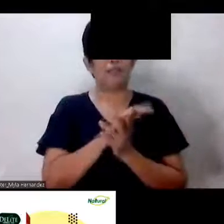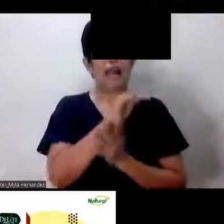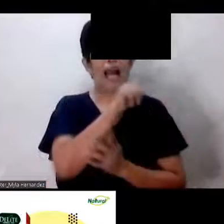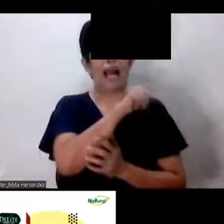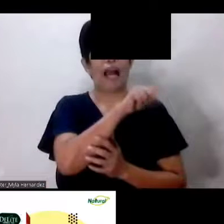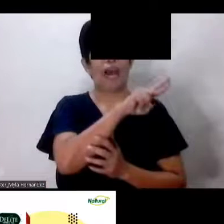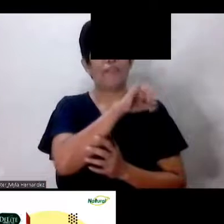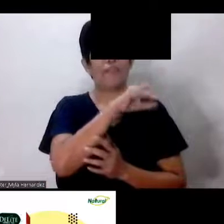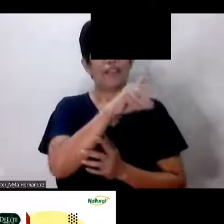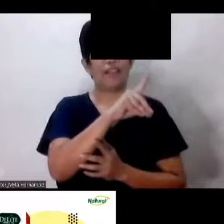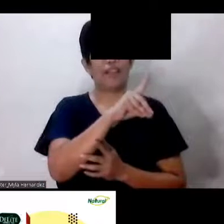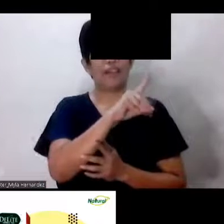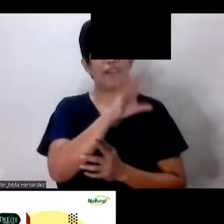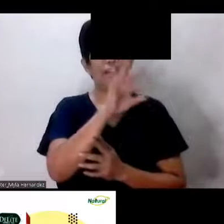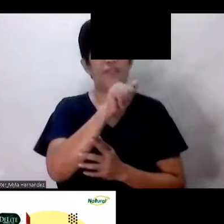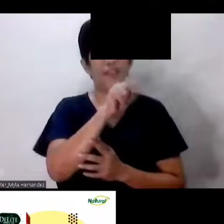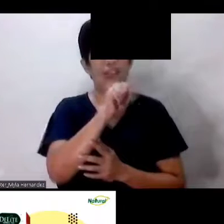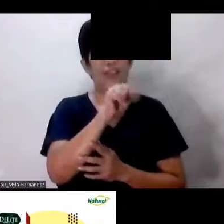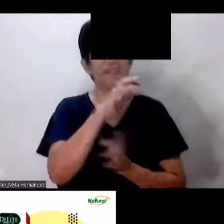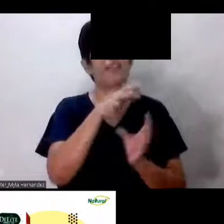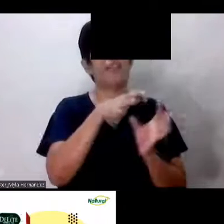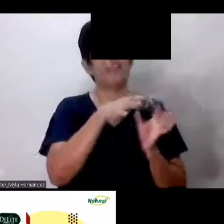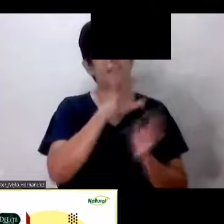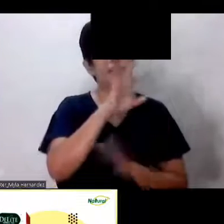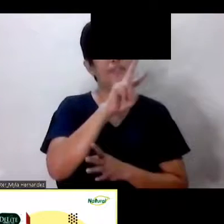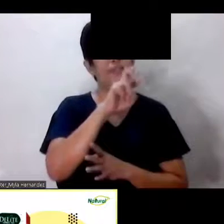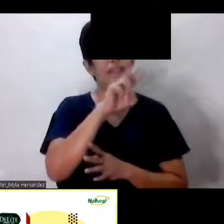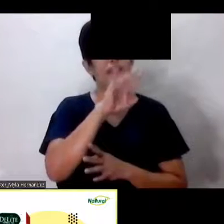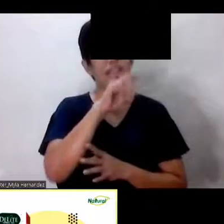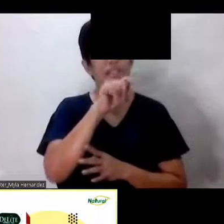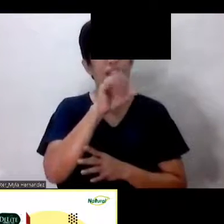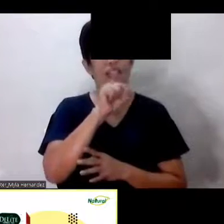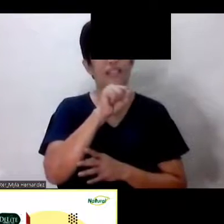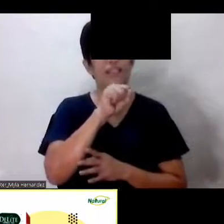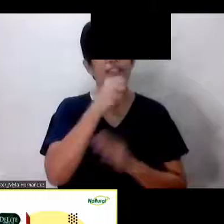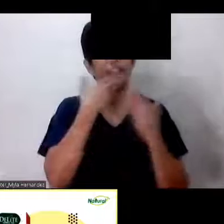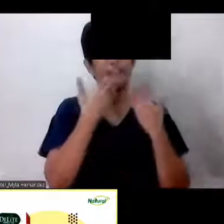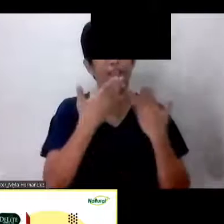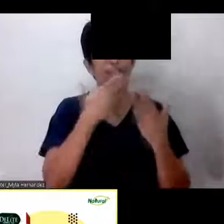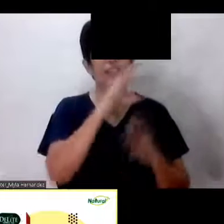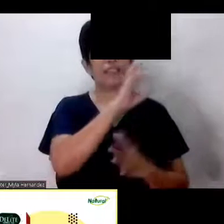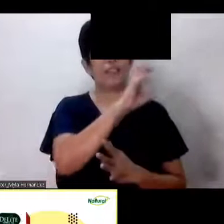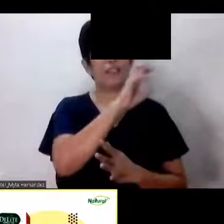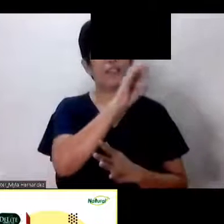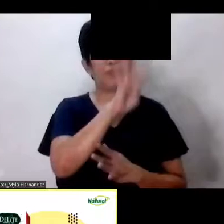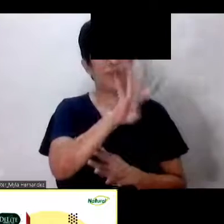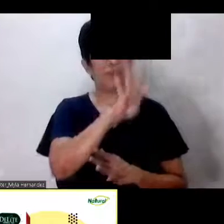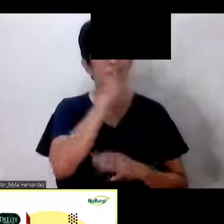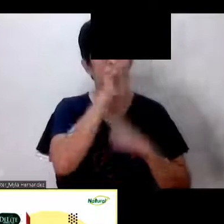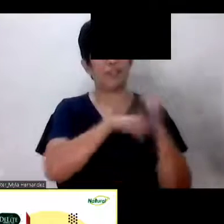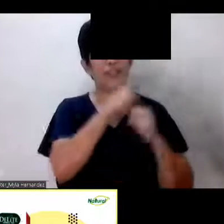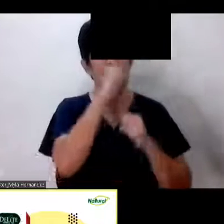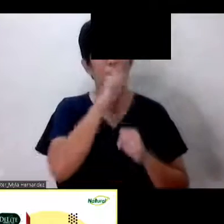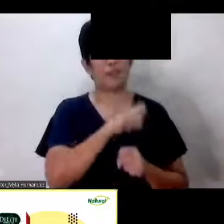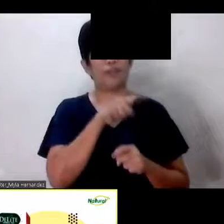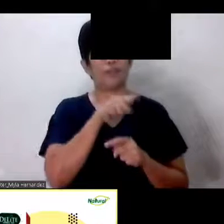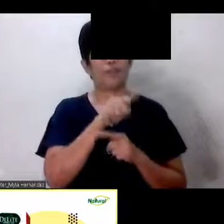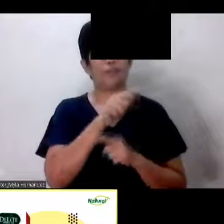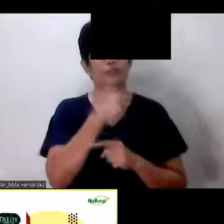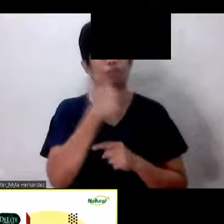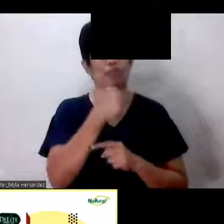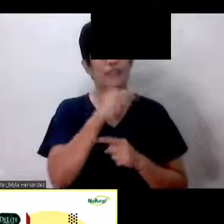Abid pan po kami Ng Veritas Salamat po 74 years old Wow Very good yun Si Nita